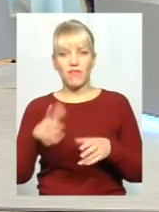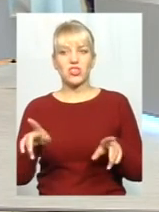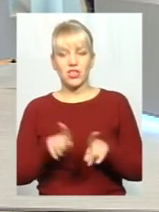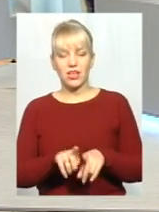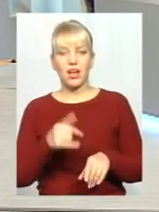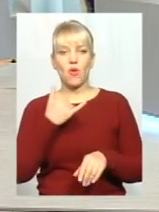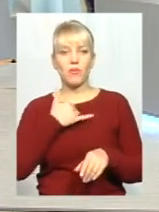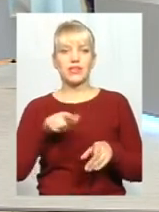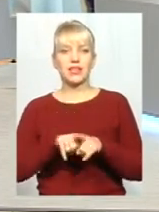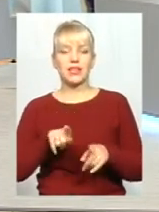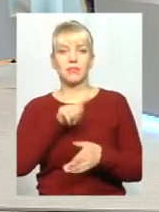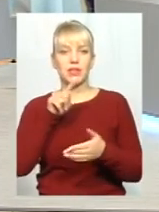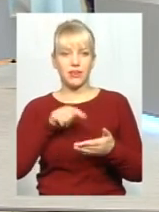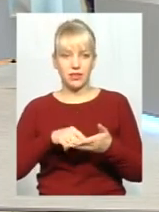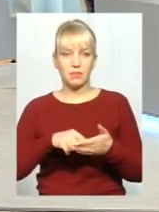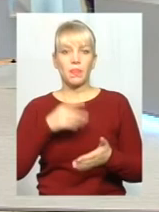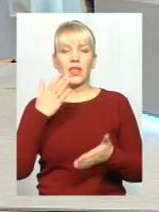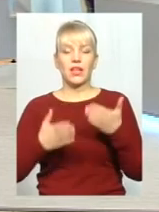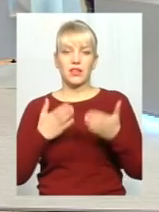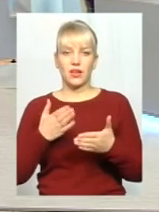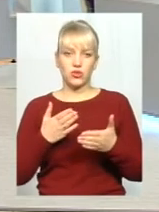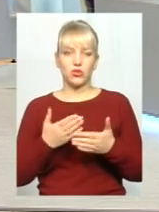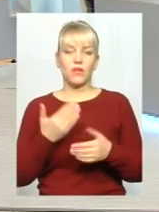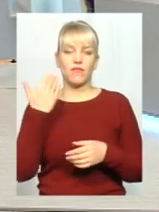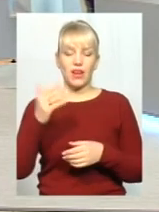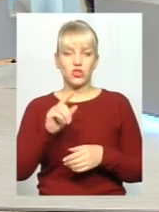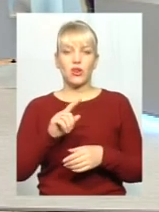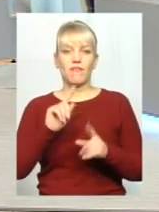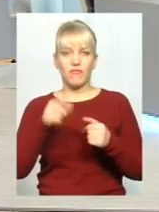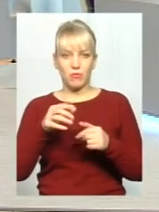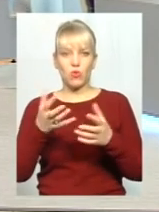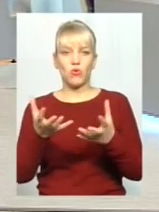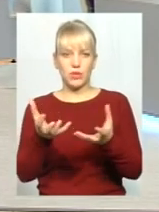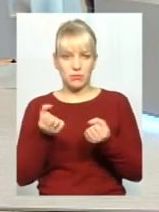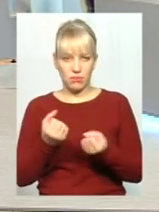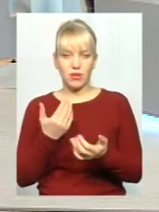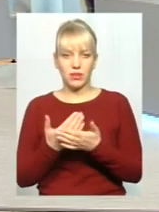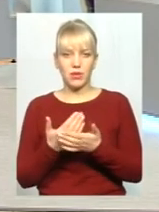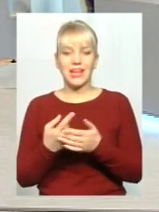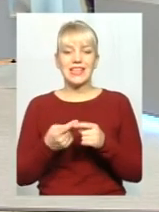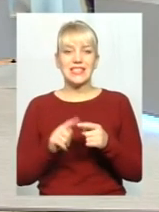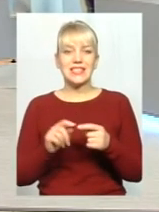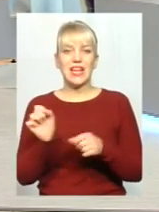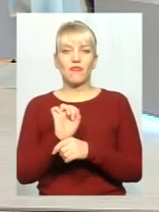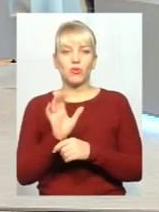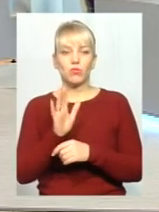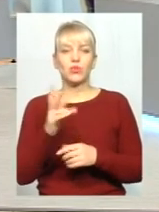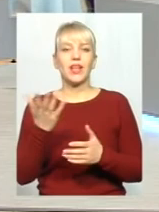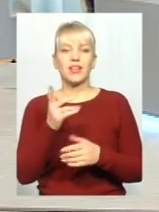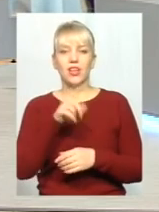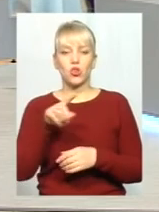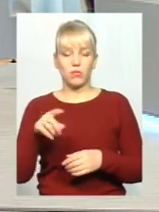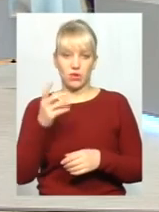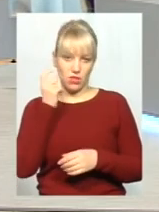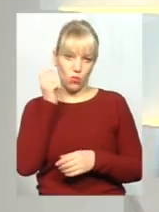Але от в мене запитання. Якщо теоретично вашу вимогу сприймають, ці автомобілі, вони на яких номерах будуть їздити? На українських.